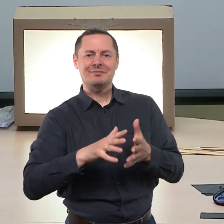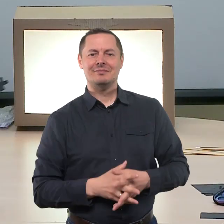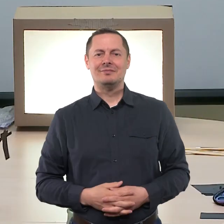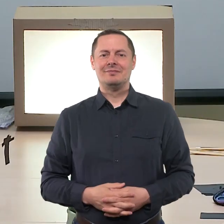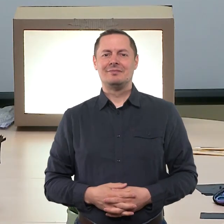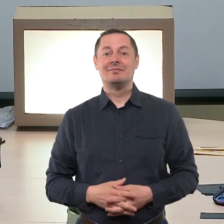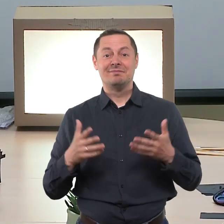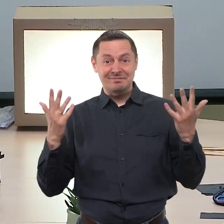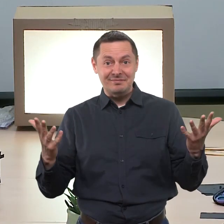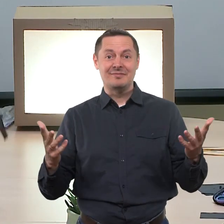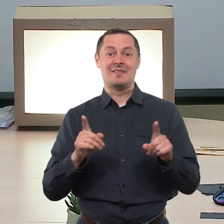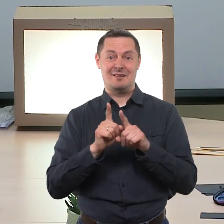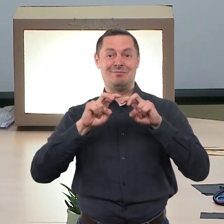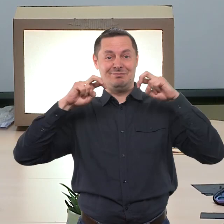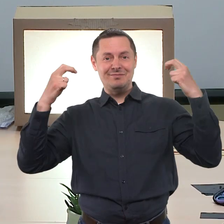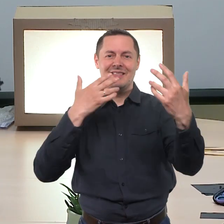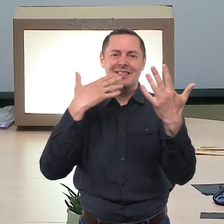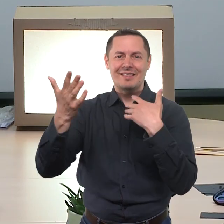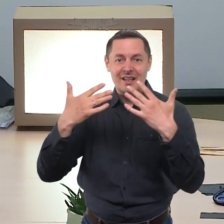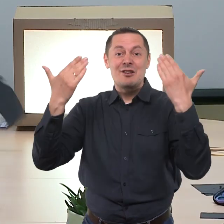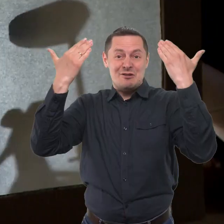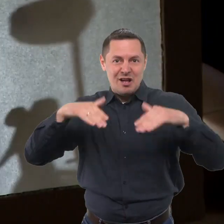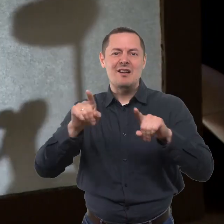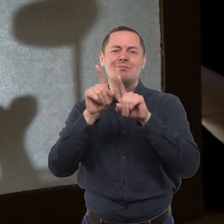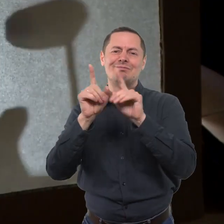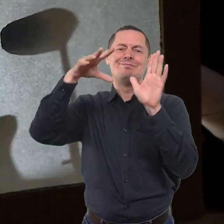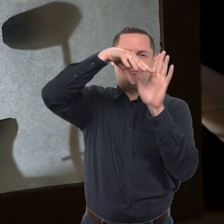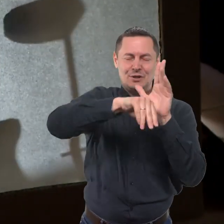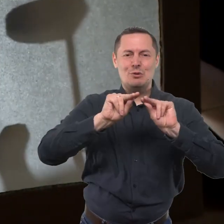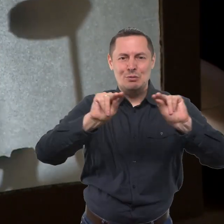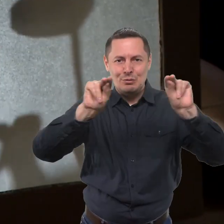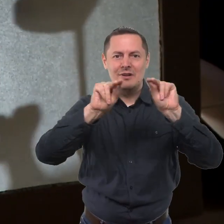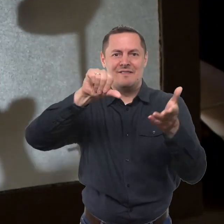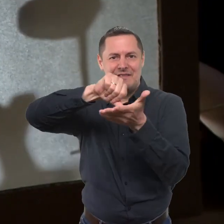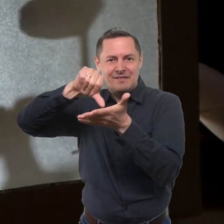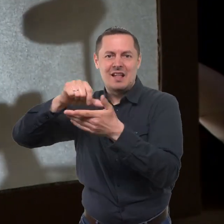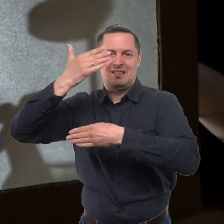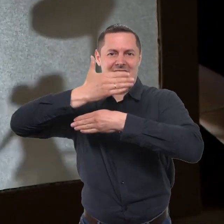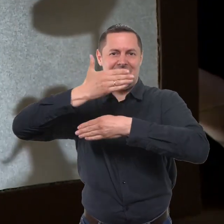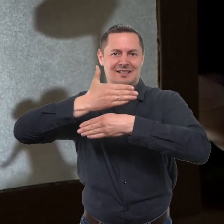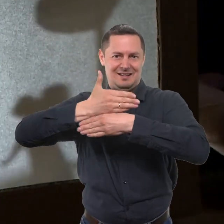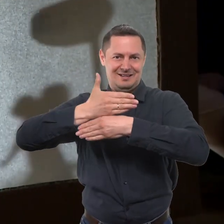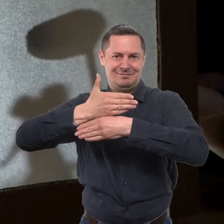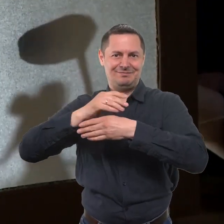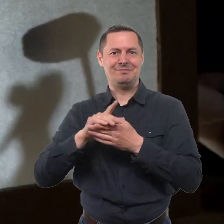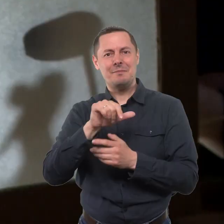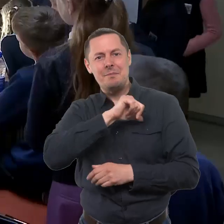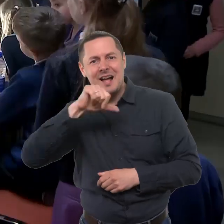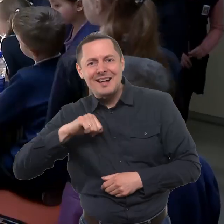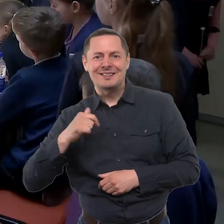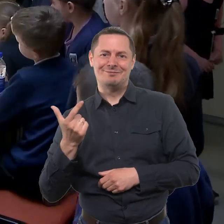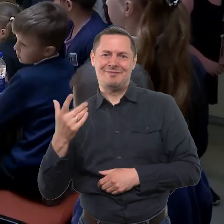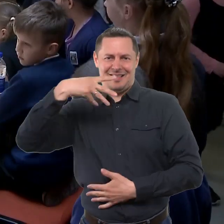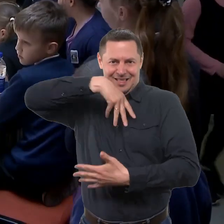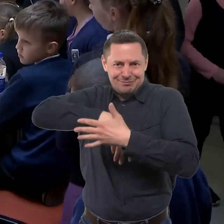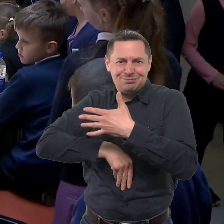Na, o po smagus pokalbą vaikai draugas surašytoje dalyvavo edukacijoje Šešėlių teatras, kurios metu turėjo galimybę